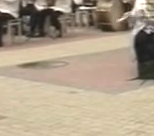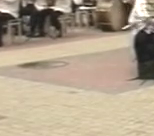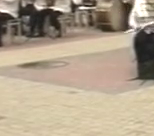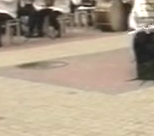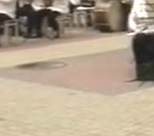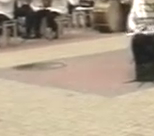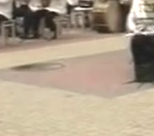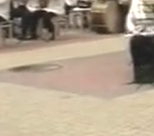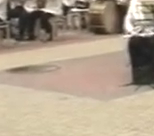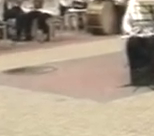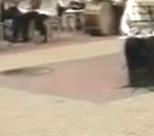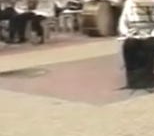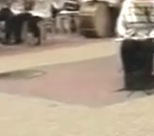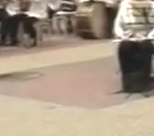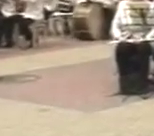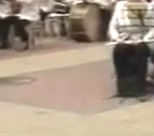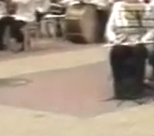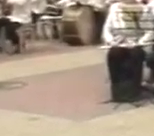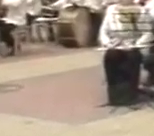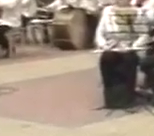Кобзарю твоя бунтарська ревета стогне